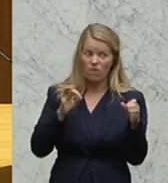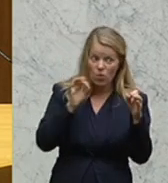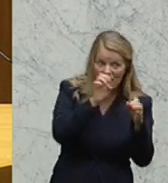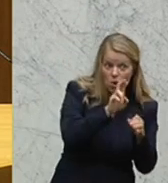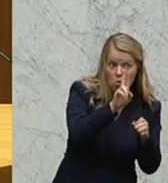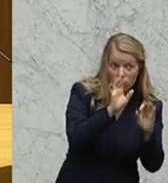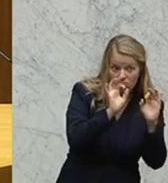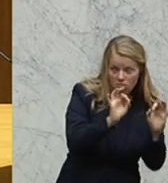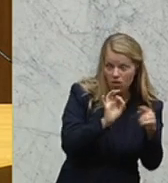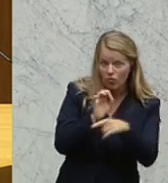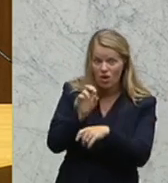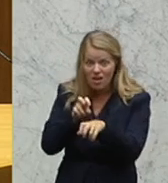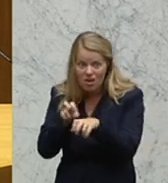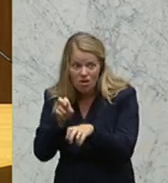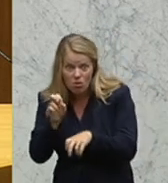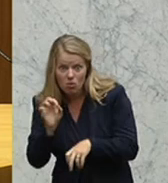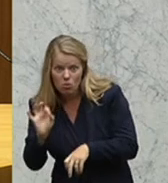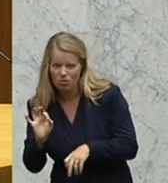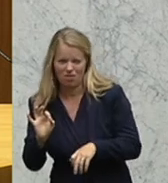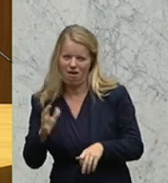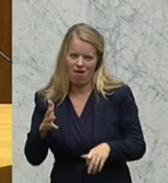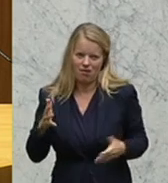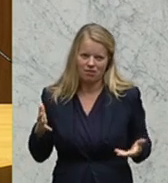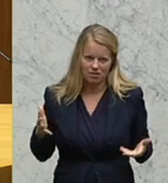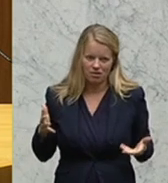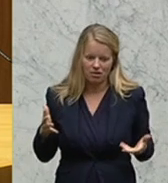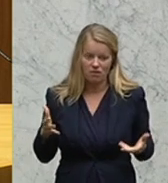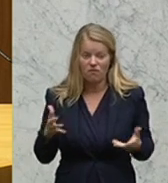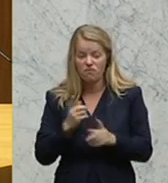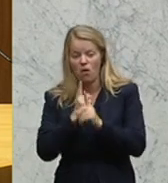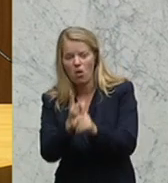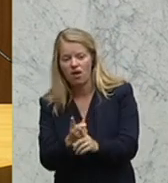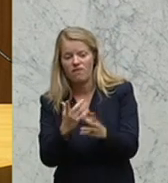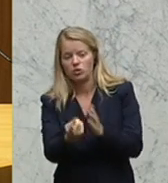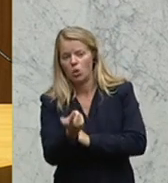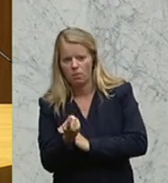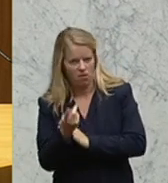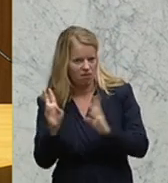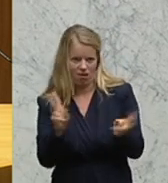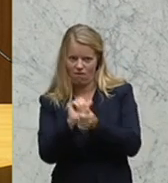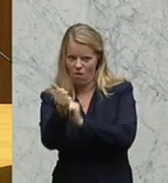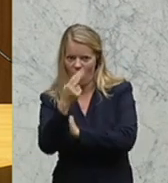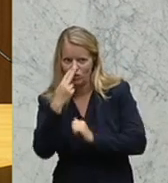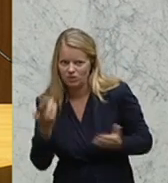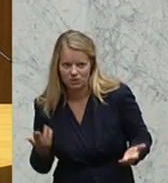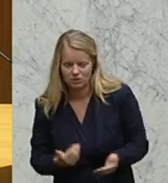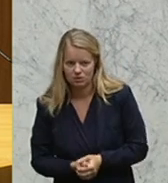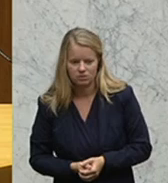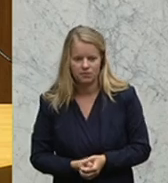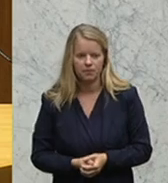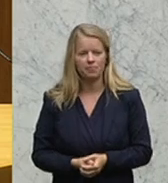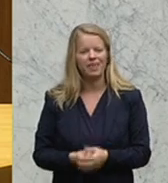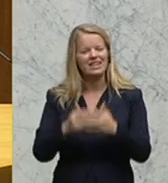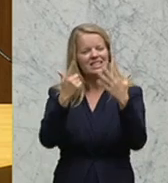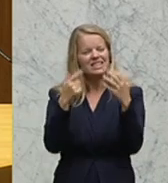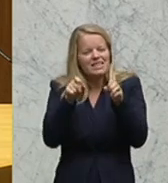ernsthaft abzusehen. Meine Damen und Herren, eine wichtige Maßnahme dazu unsererseits war, dass wir hier in diesem Hohen Haus am 17.